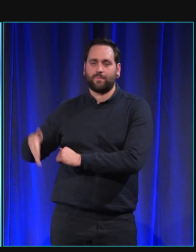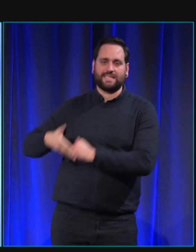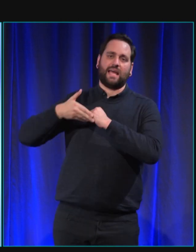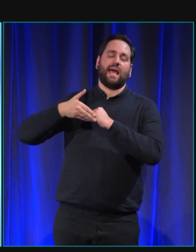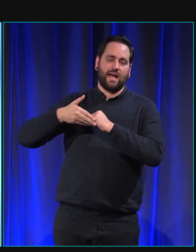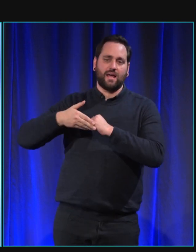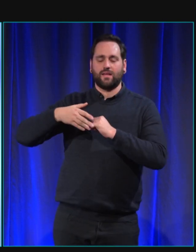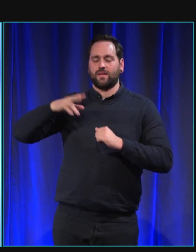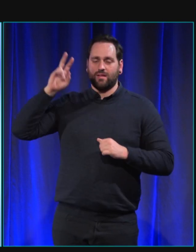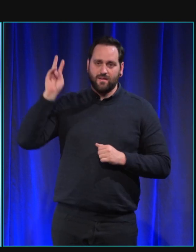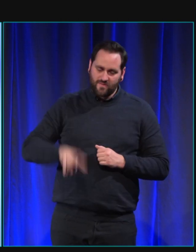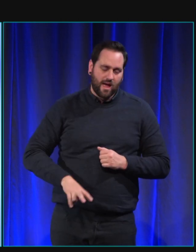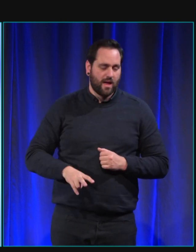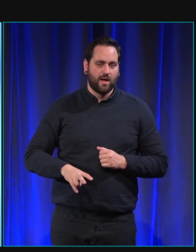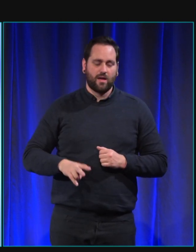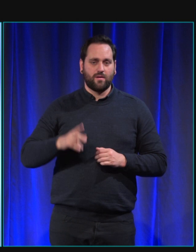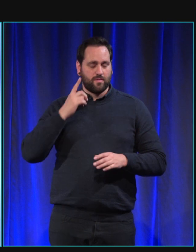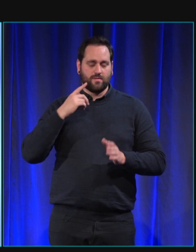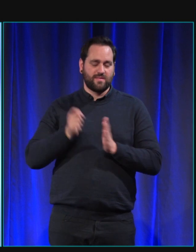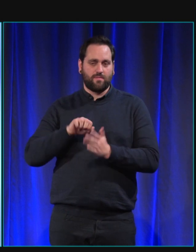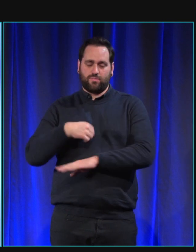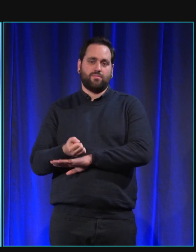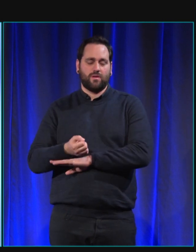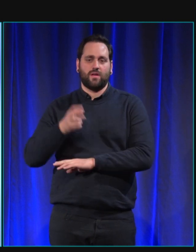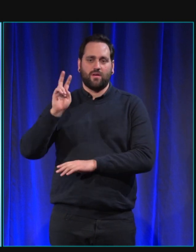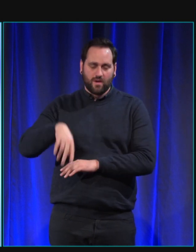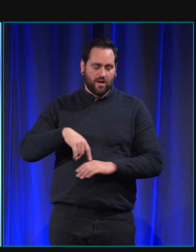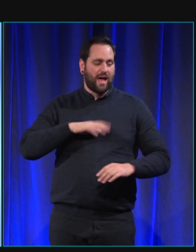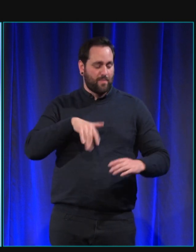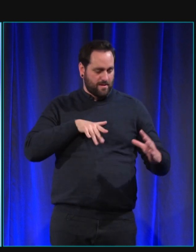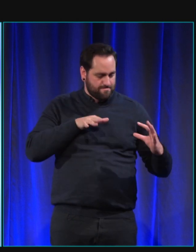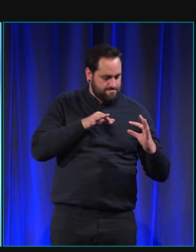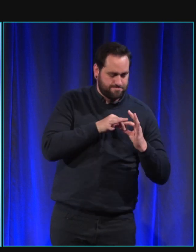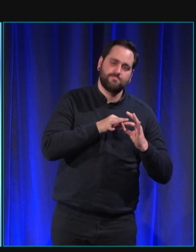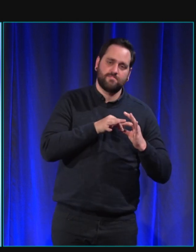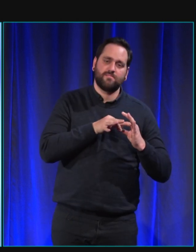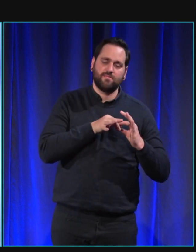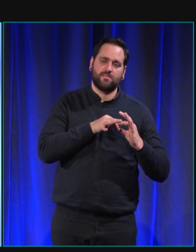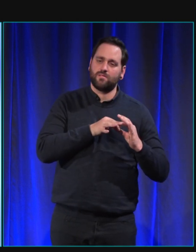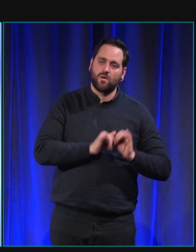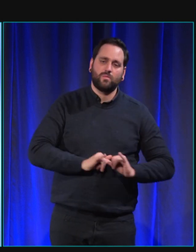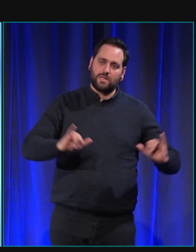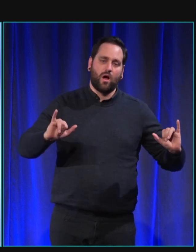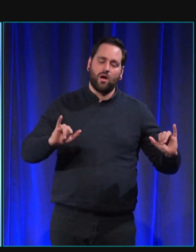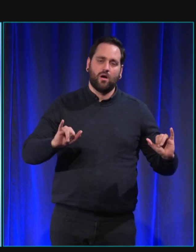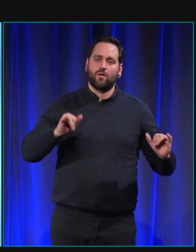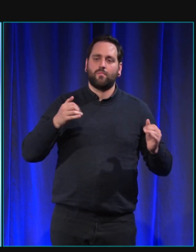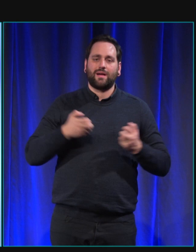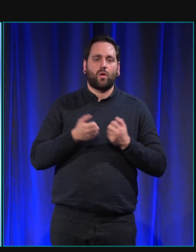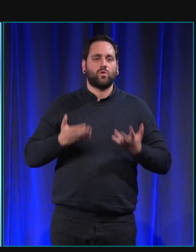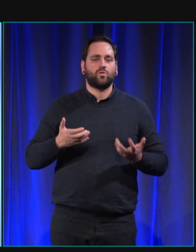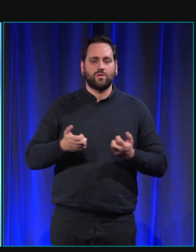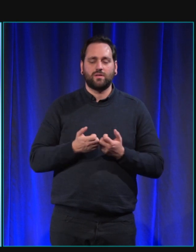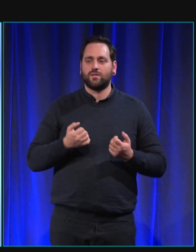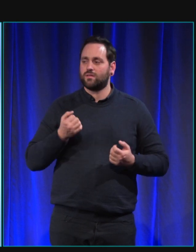et on a eu du mal après à refaire je pense que notre relation est encore plus fusionnelle mais aujourd'hui elle queen quand je la